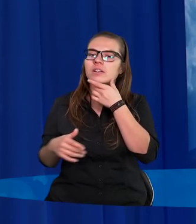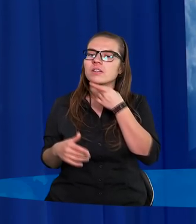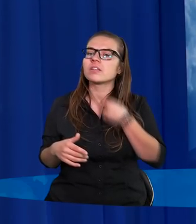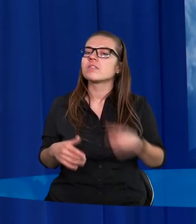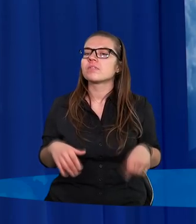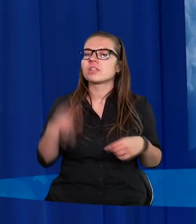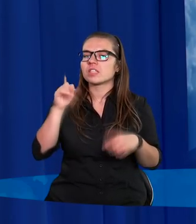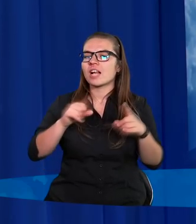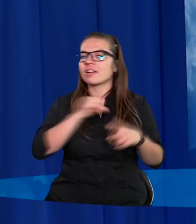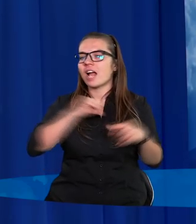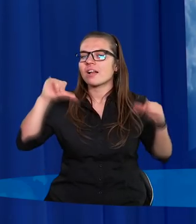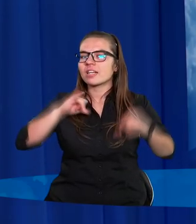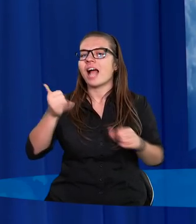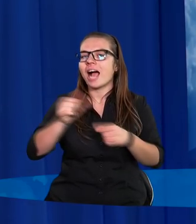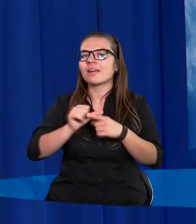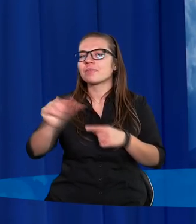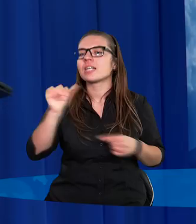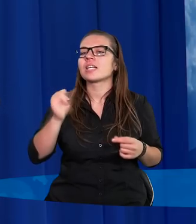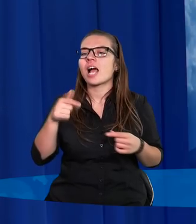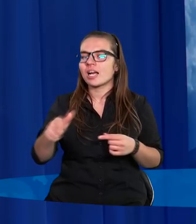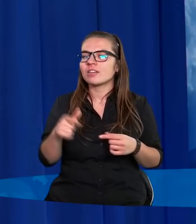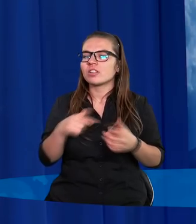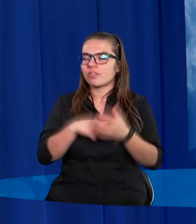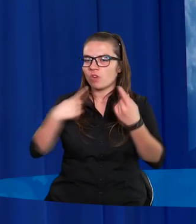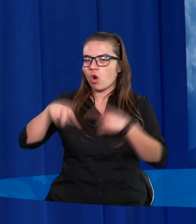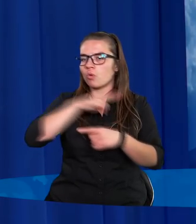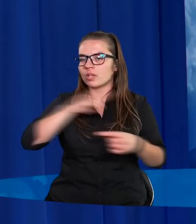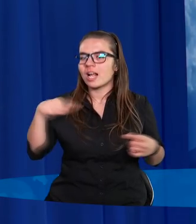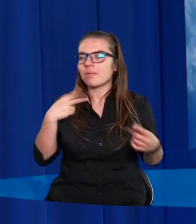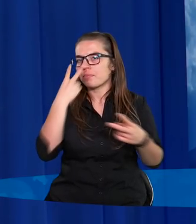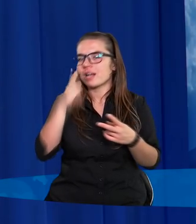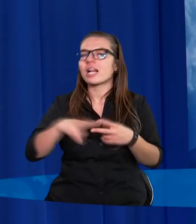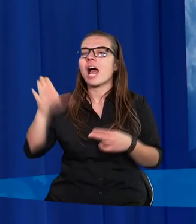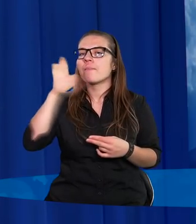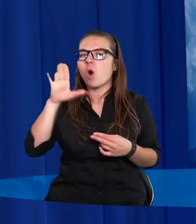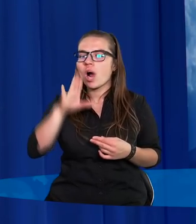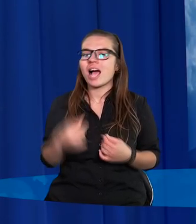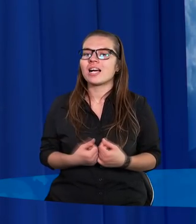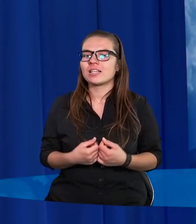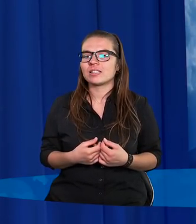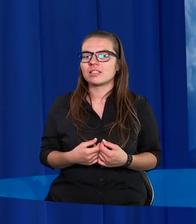pryzmat samych siebie, tego, jacy jesteśmy, tego, jacy są ludzie wokół nas, tak patrzymy na Pana Boga.